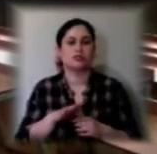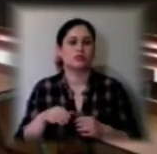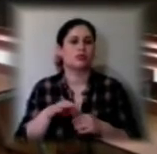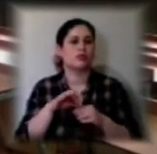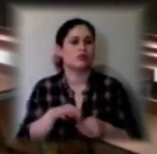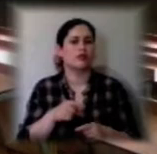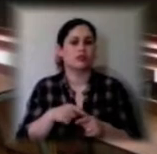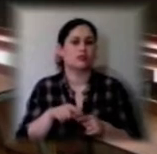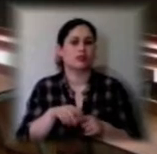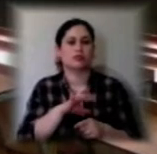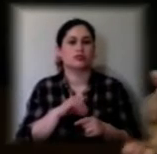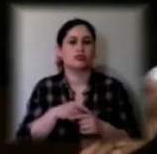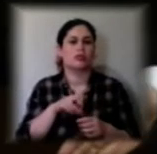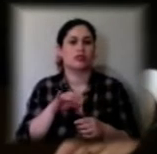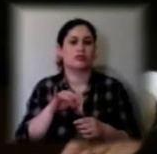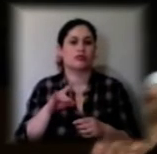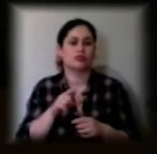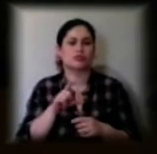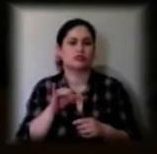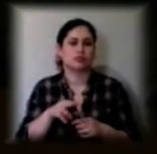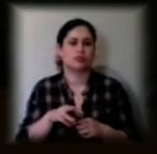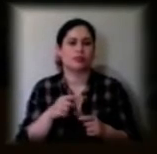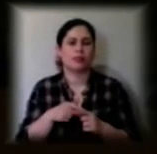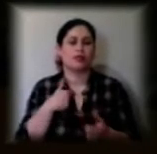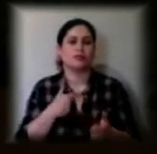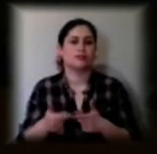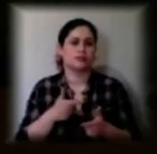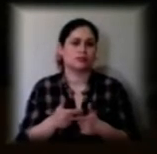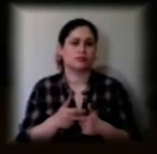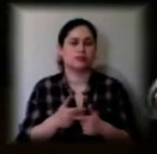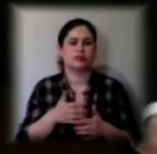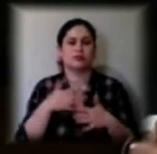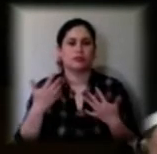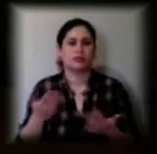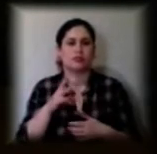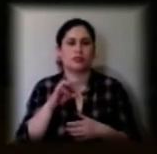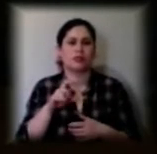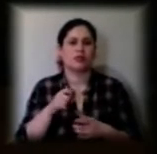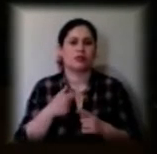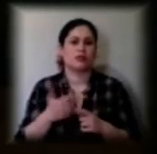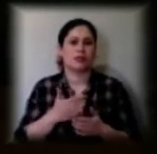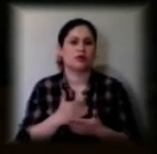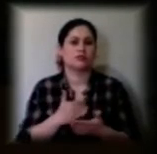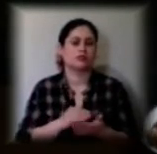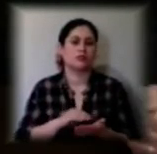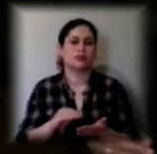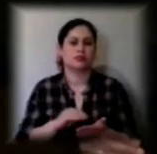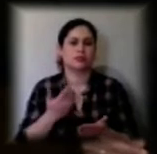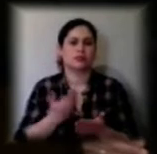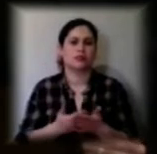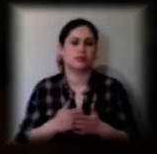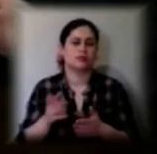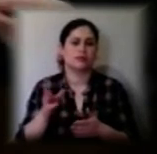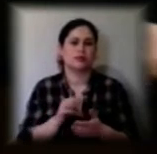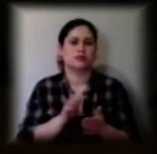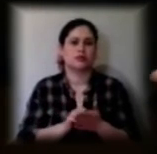за допомоги платформи Zoom. Ми підготували великий наказ, в якому чітко все прописано. Наприклад, всі заняття,